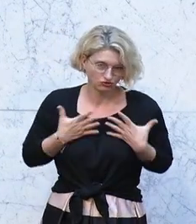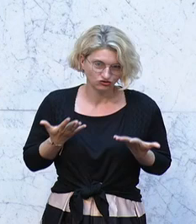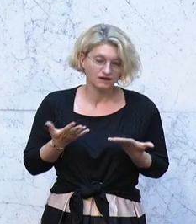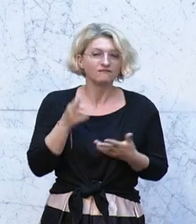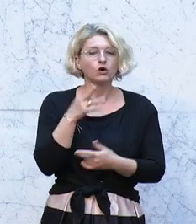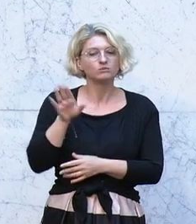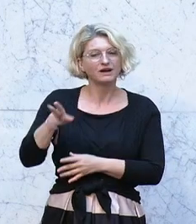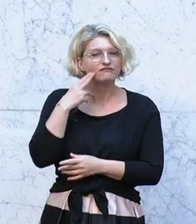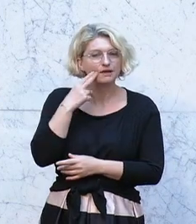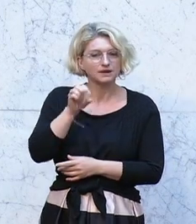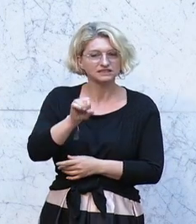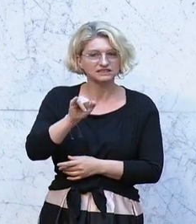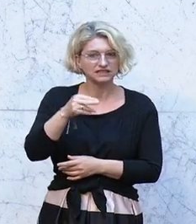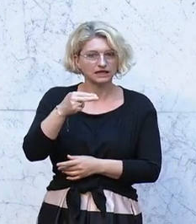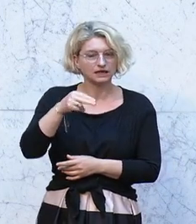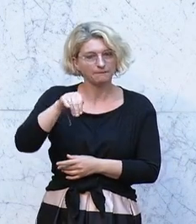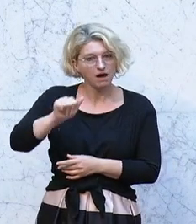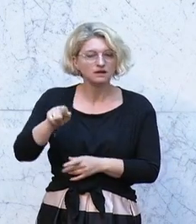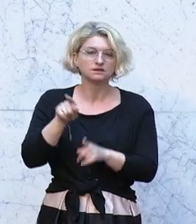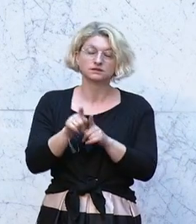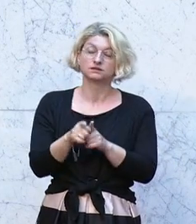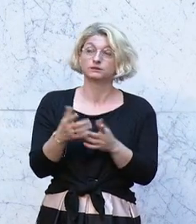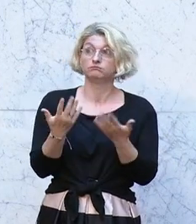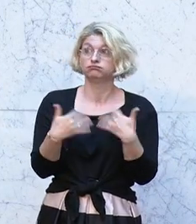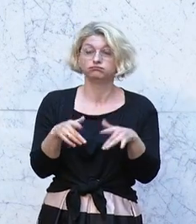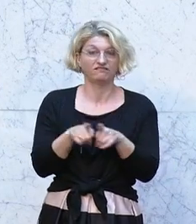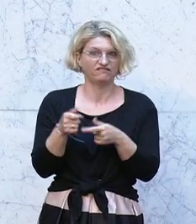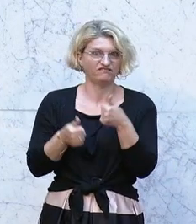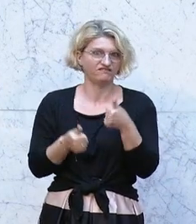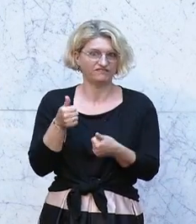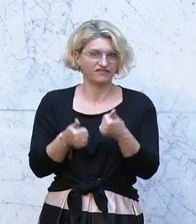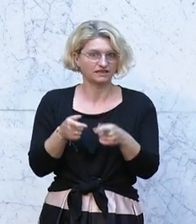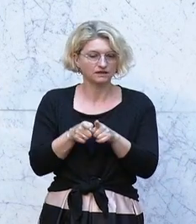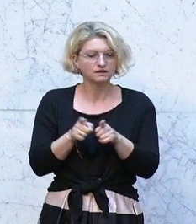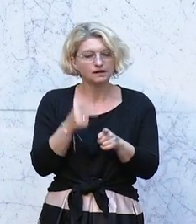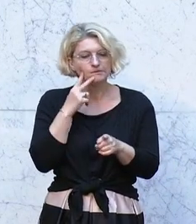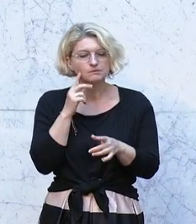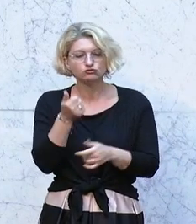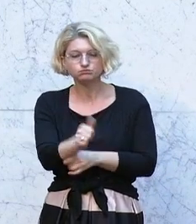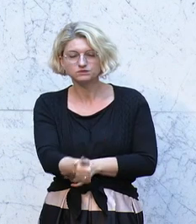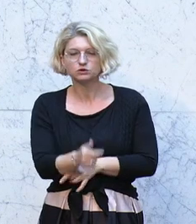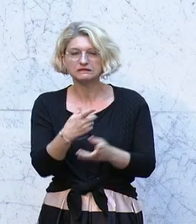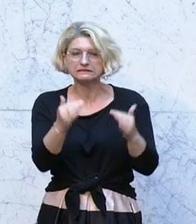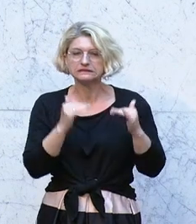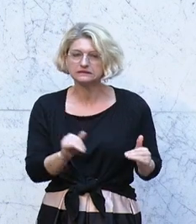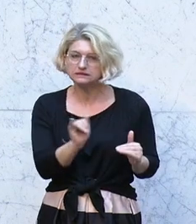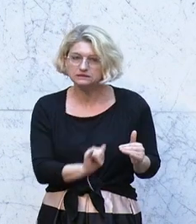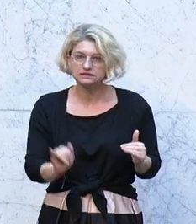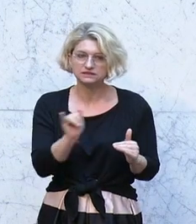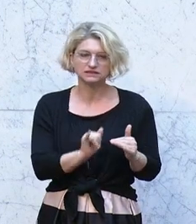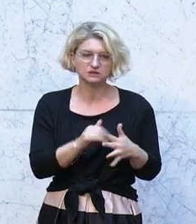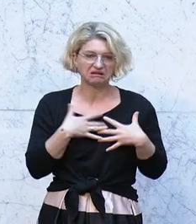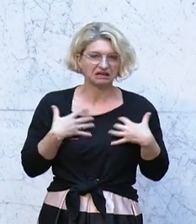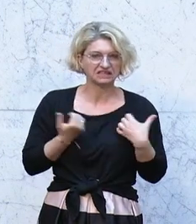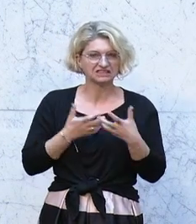Signa war und ist eine einzig hochriskante Wette, die auf niedrige Zinsen, aggressive Expansion und massive